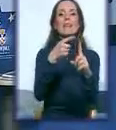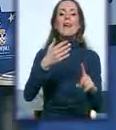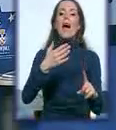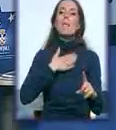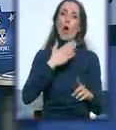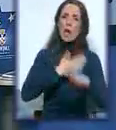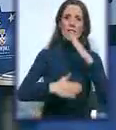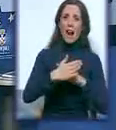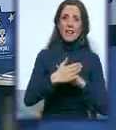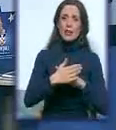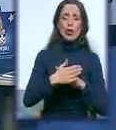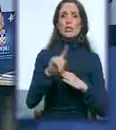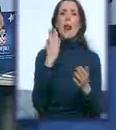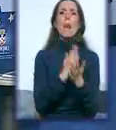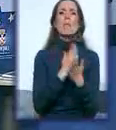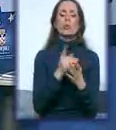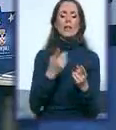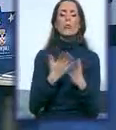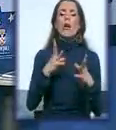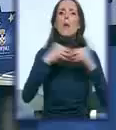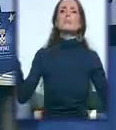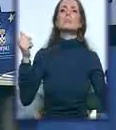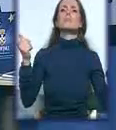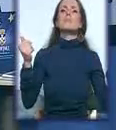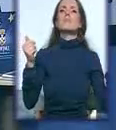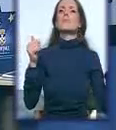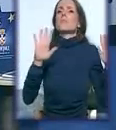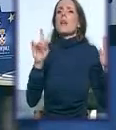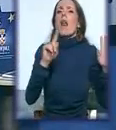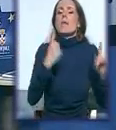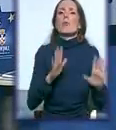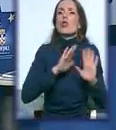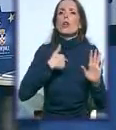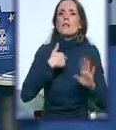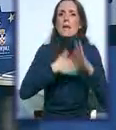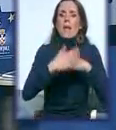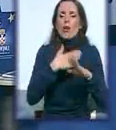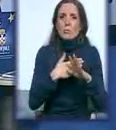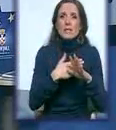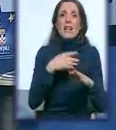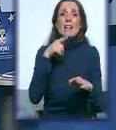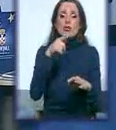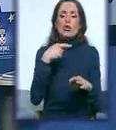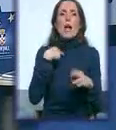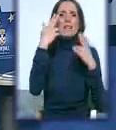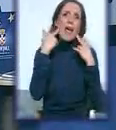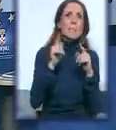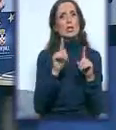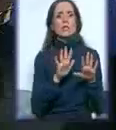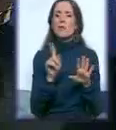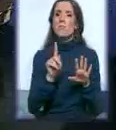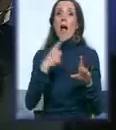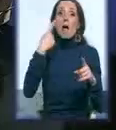između onog ja, o to je slepa žena, šta ćemo sad, pa do onoga da smo mi sada, tu reči inkluzija nekako